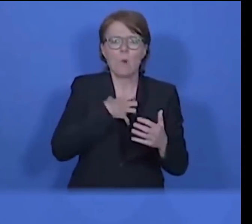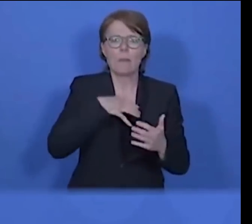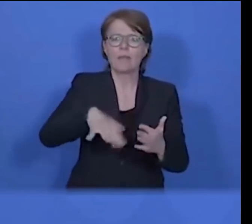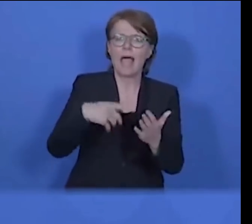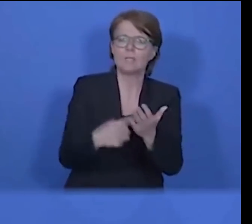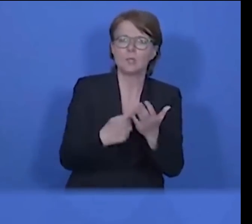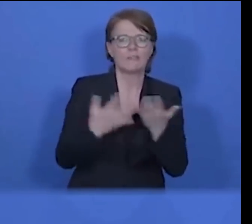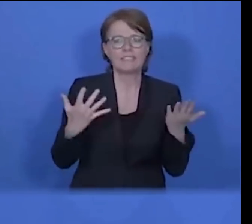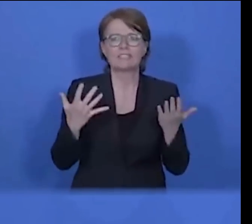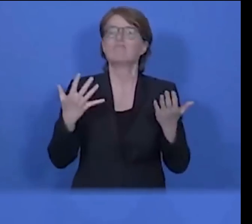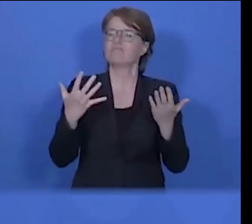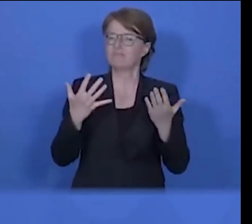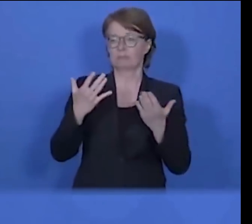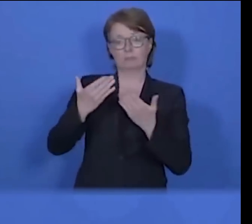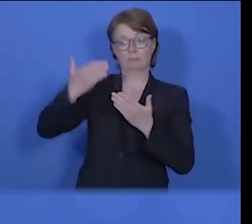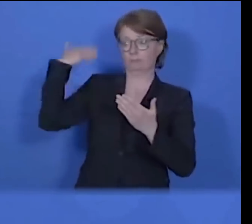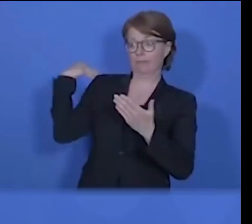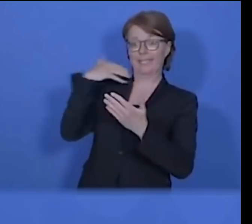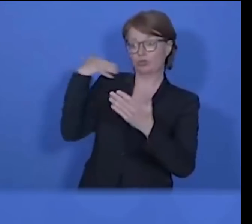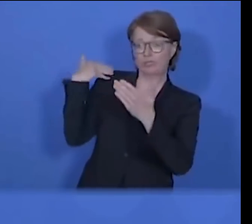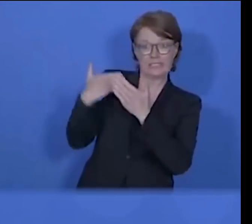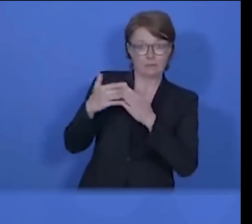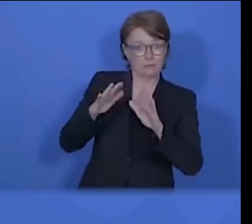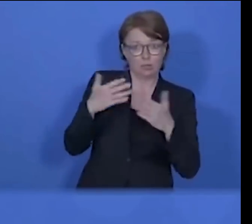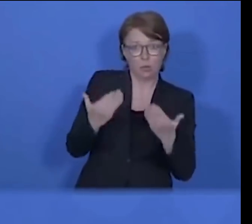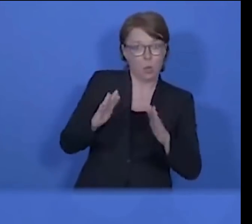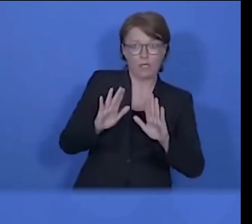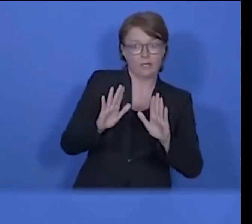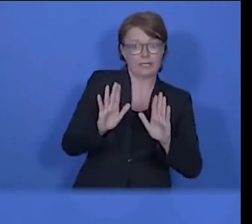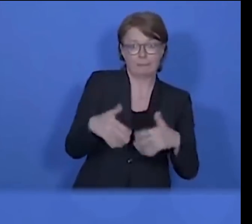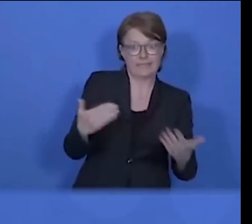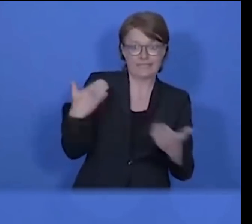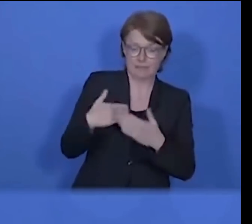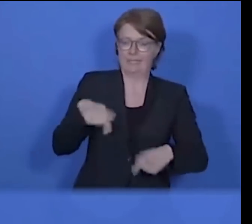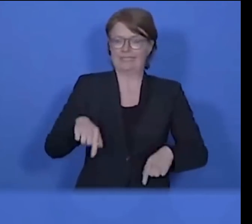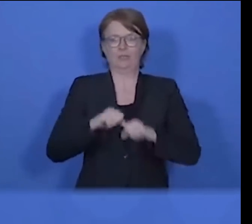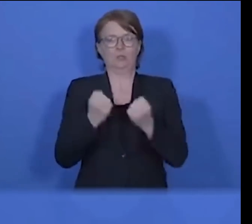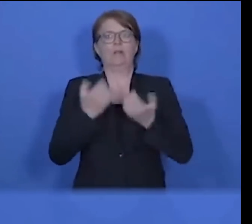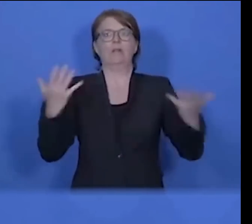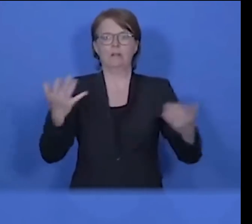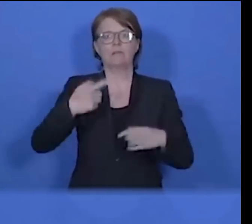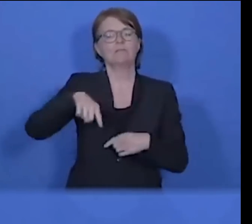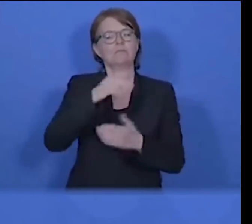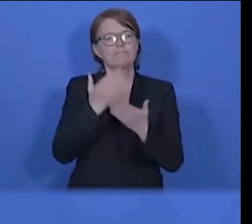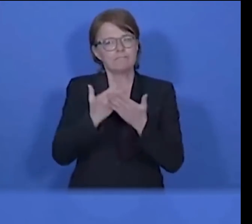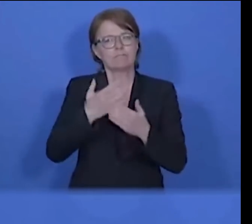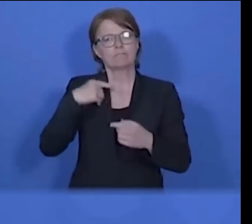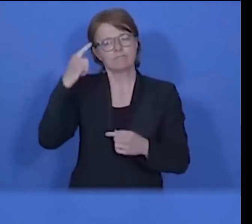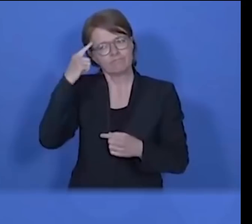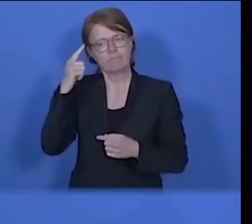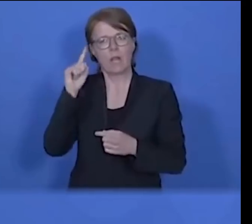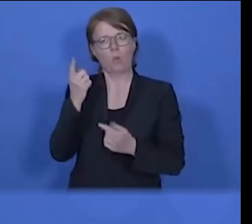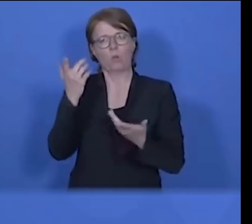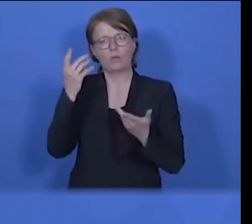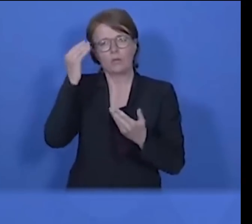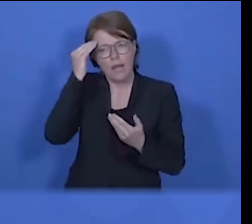Vorlage gibt, keine historischen Erfahrungswerte, und in der wir dank der Arbeit der Wissenschaftler jeden